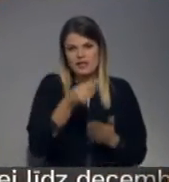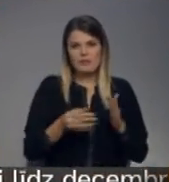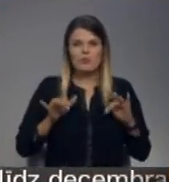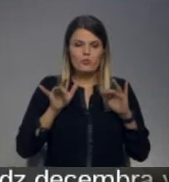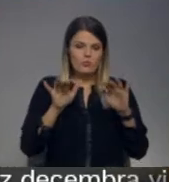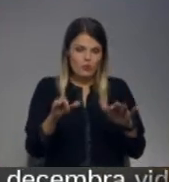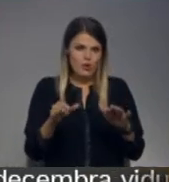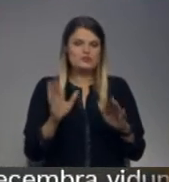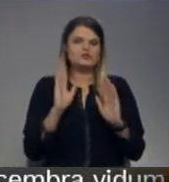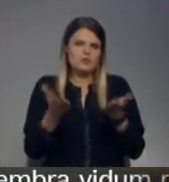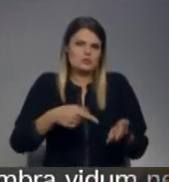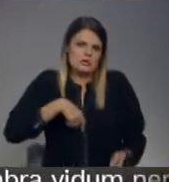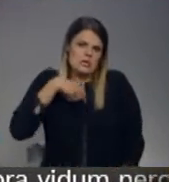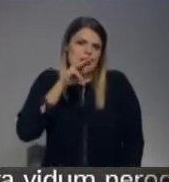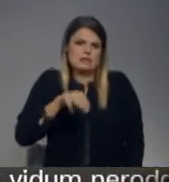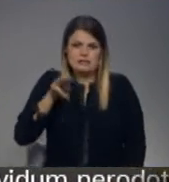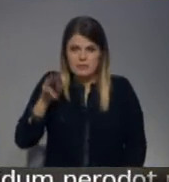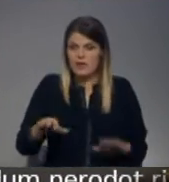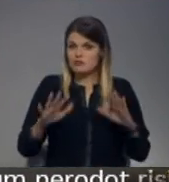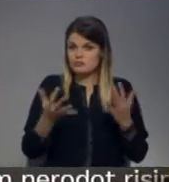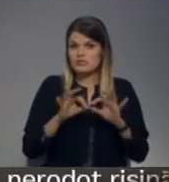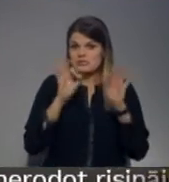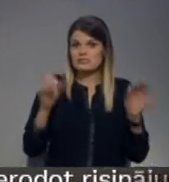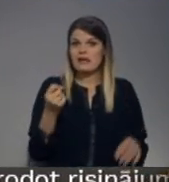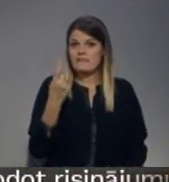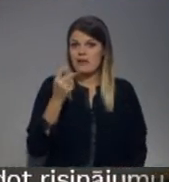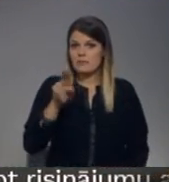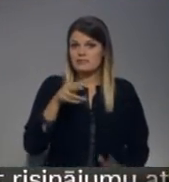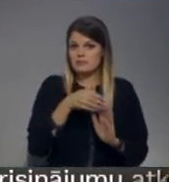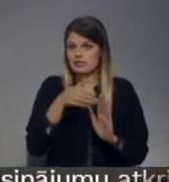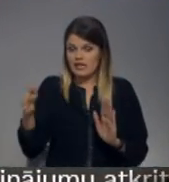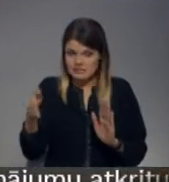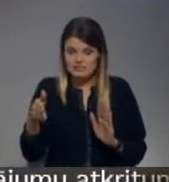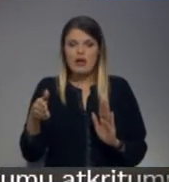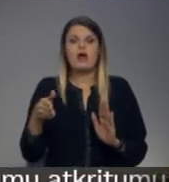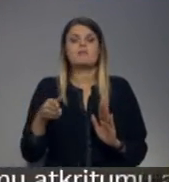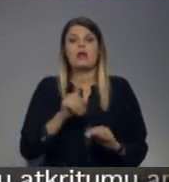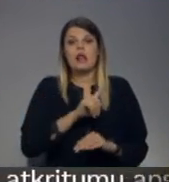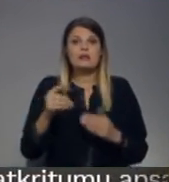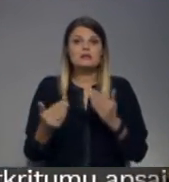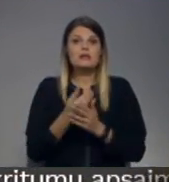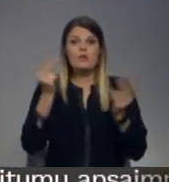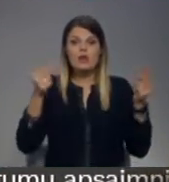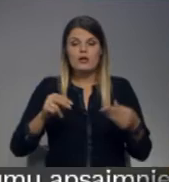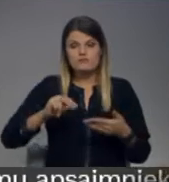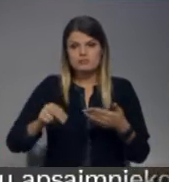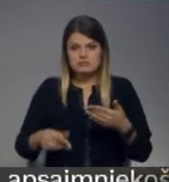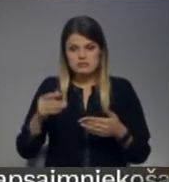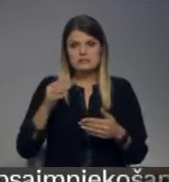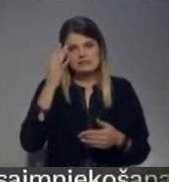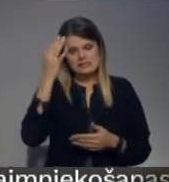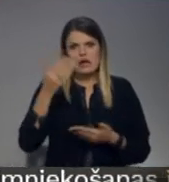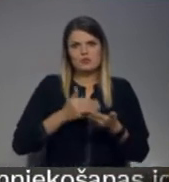process ilgs vairākus mēnešus, bet no 11. decembra, kad beigasies ārkārtas situācija, līdz jaunu līgumas laikšanai cer